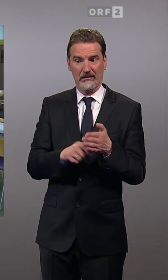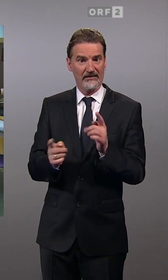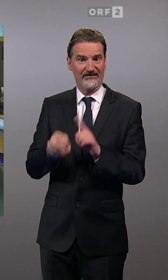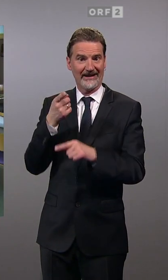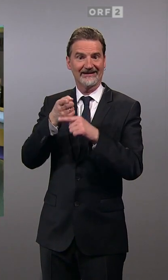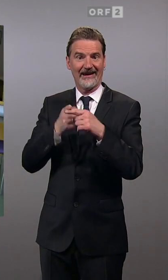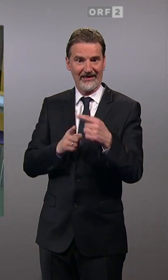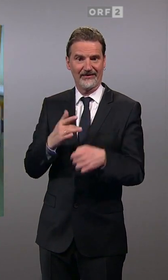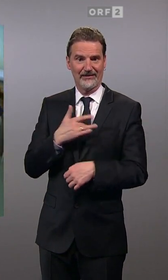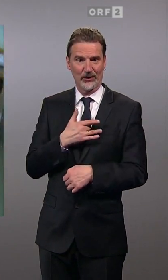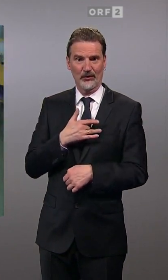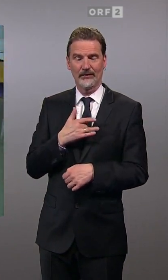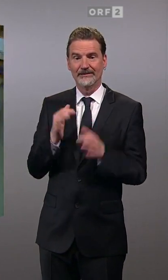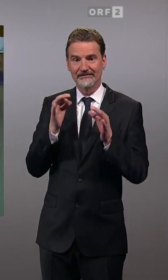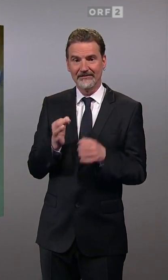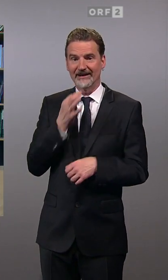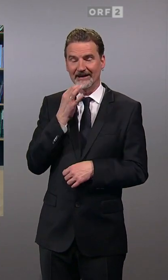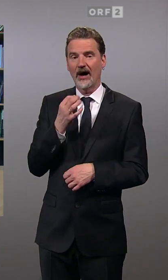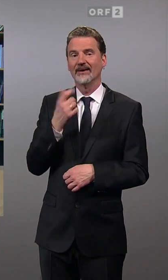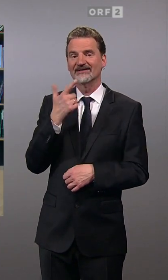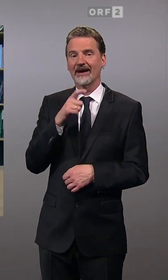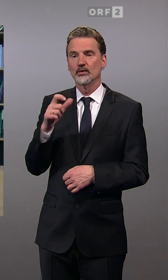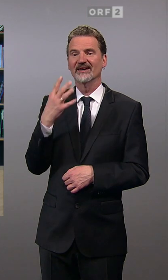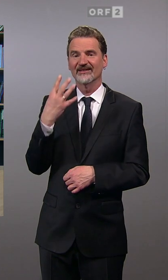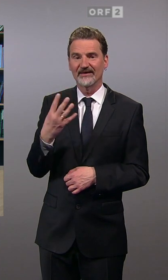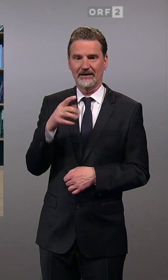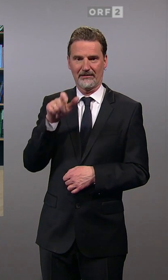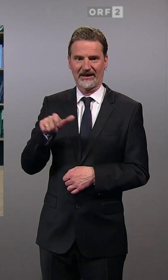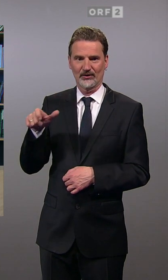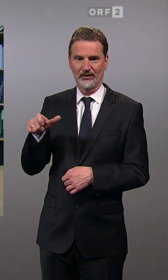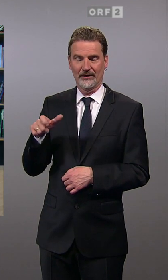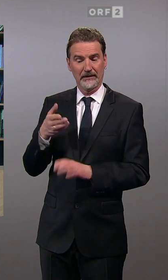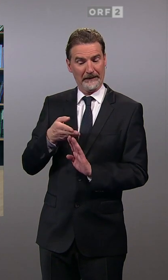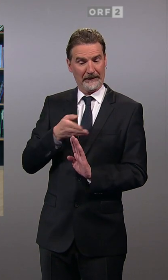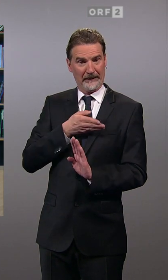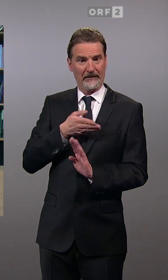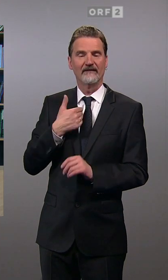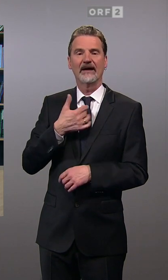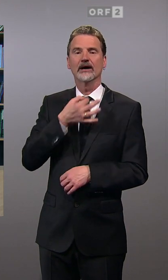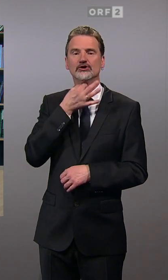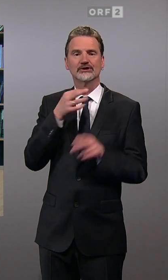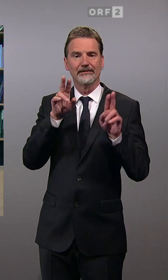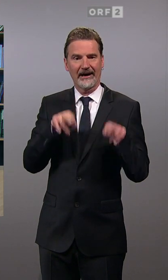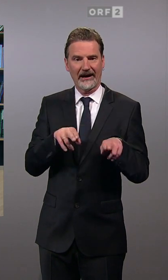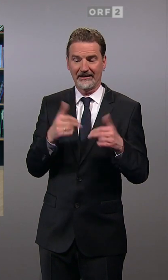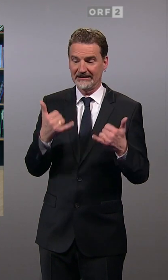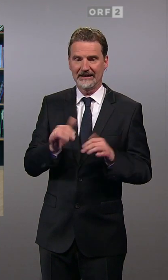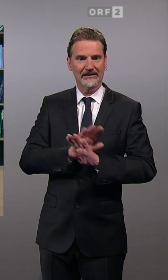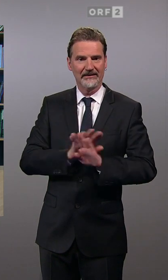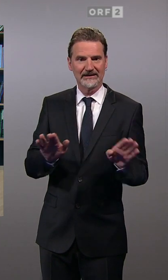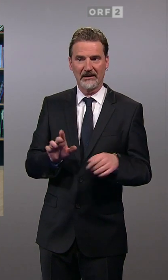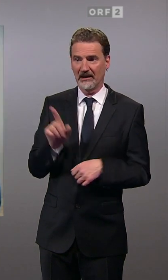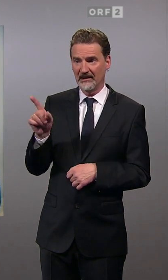Konkret 204 Zweitwohnsitzer. Dass die bis vor kurzem noch ein Stimmrecht hatten, sei dem Bürgermeister ohnehin sauer